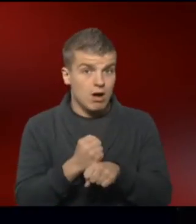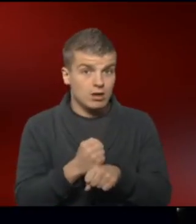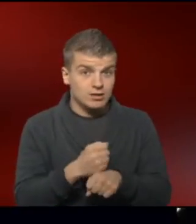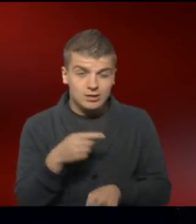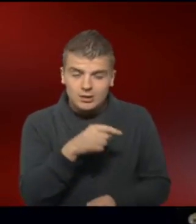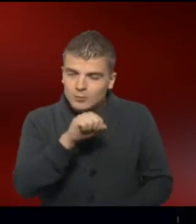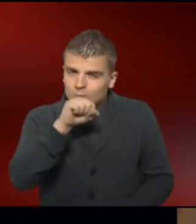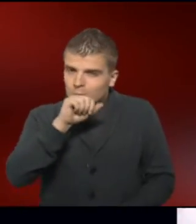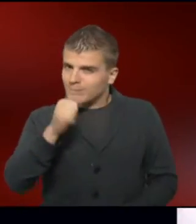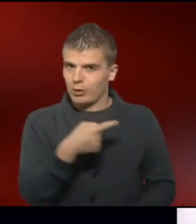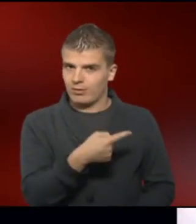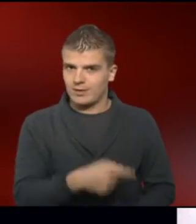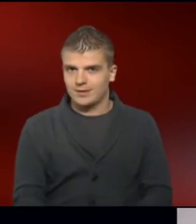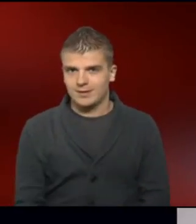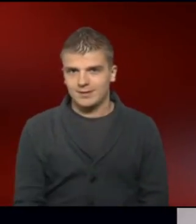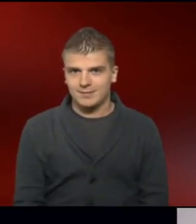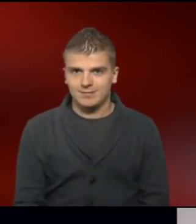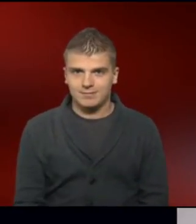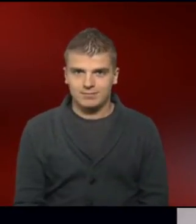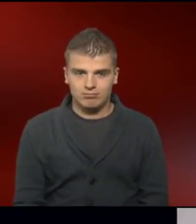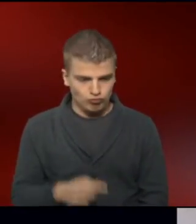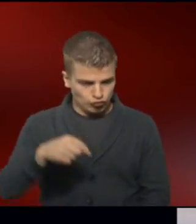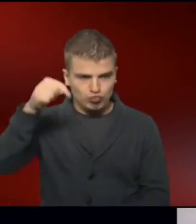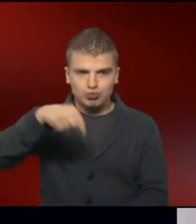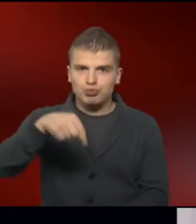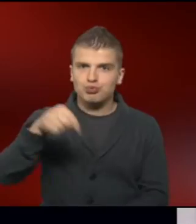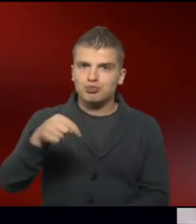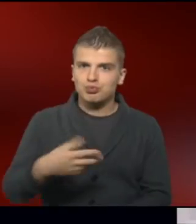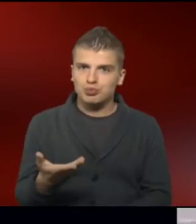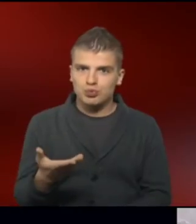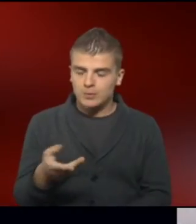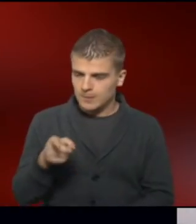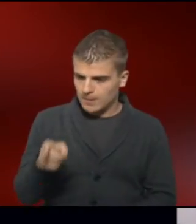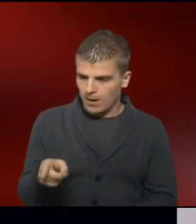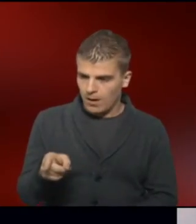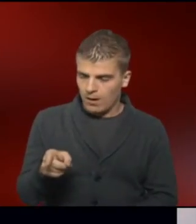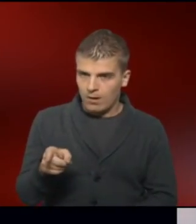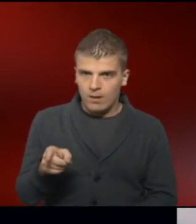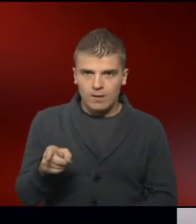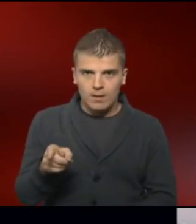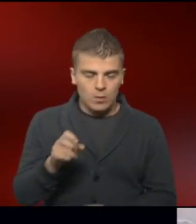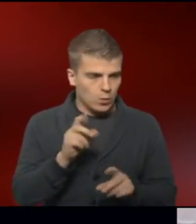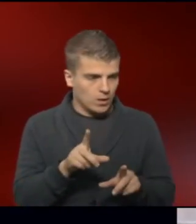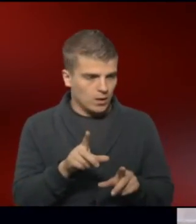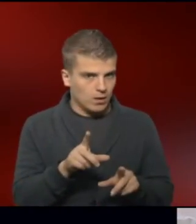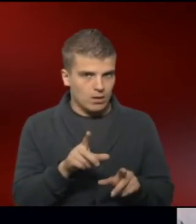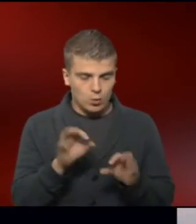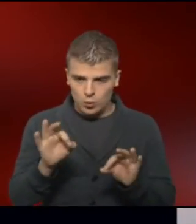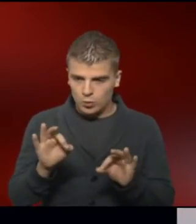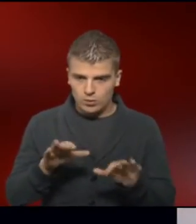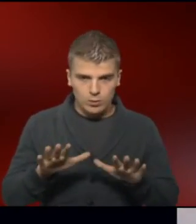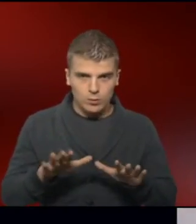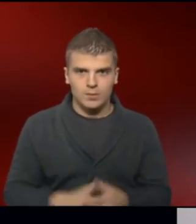gefällt ihr am besten. Okay, der läuft. Dann da. Okay, gut.